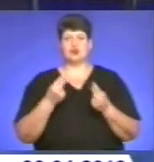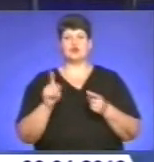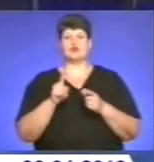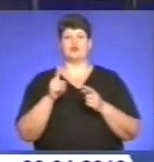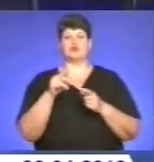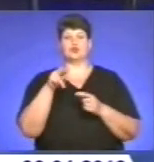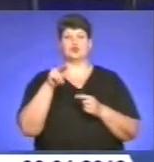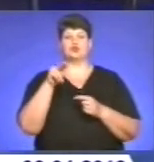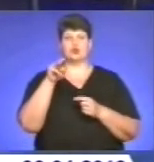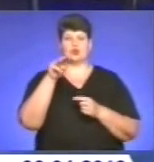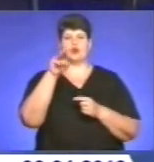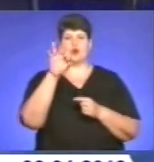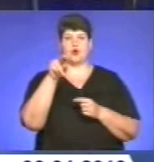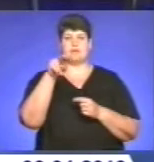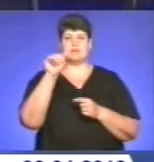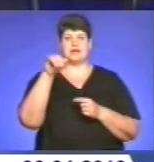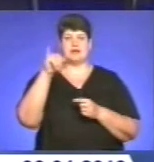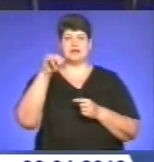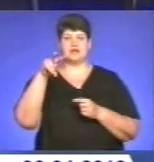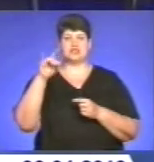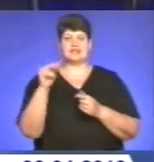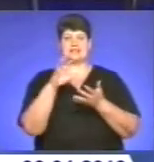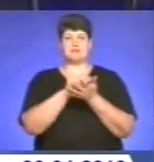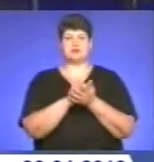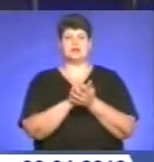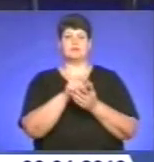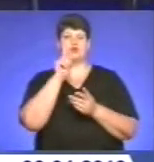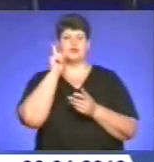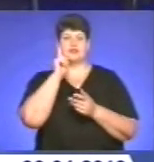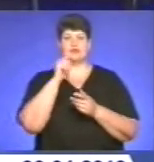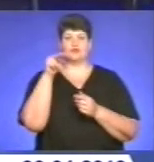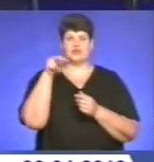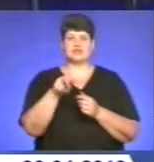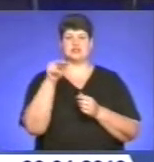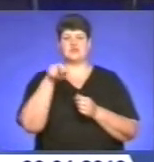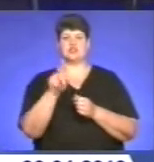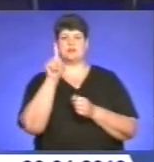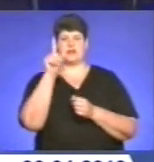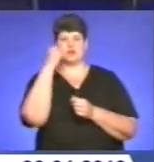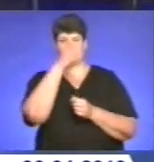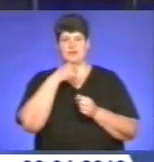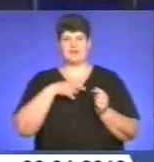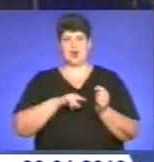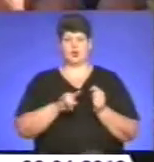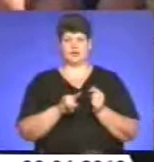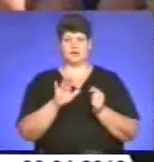парку Топільче, за пам'ятний трофей змагалися юні гравці 2000 та 2001 років народження.